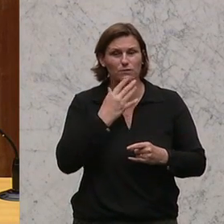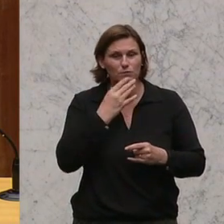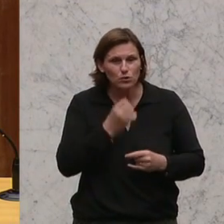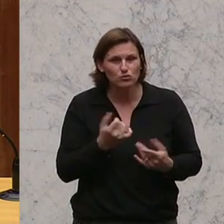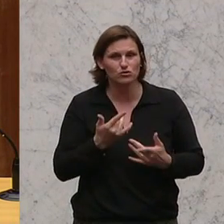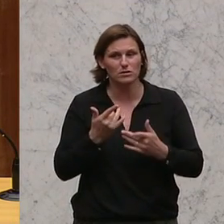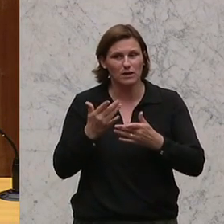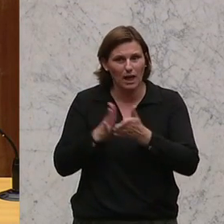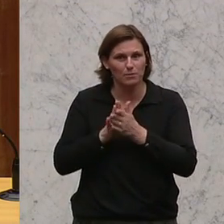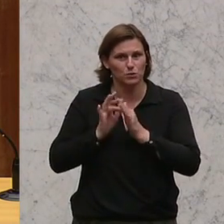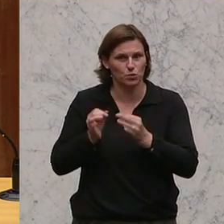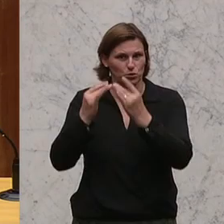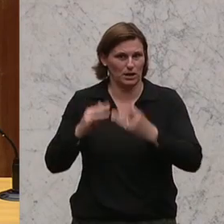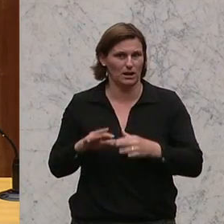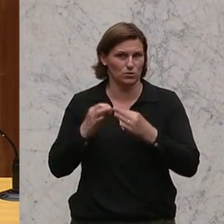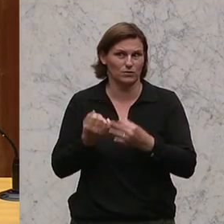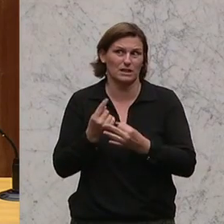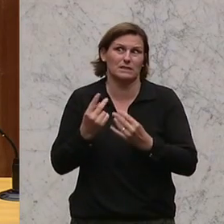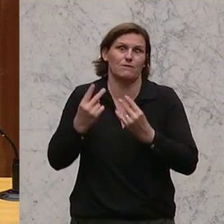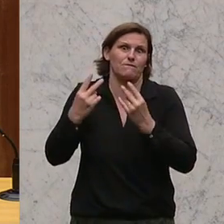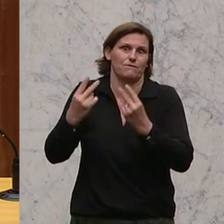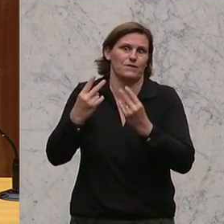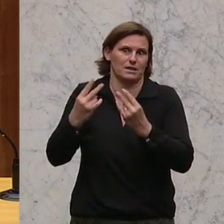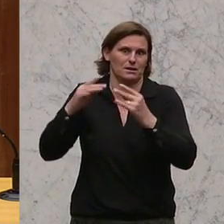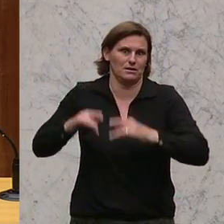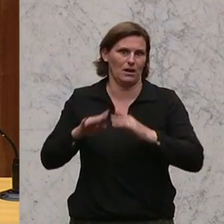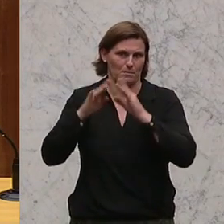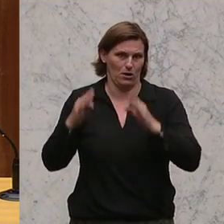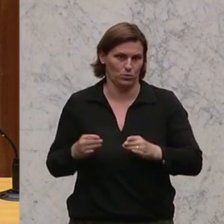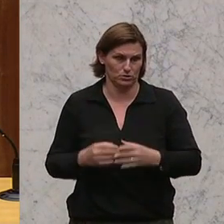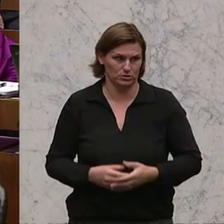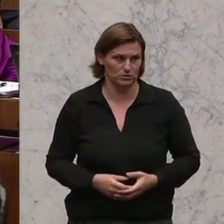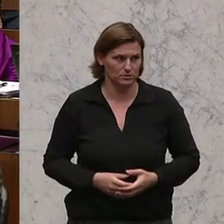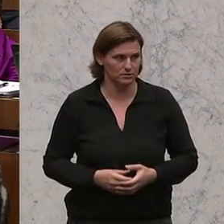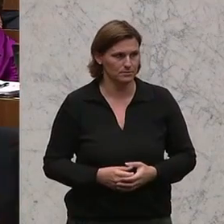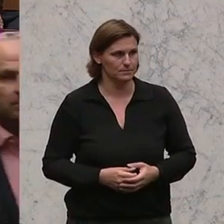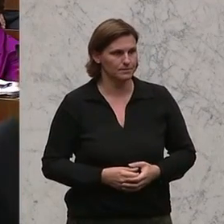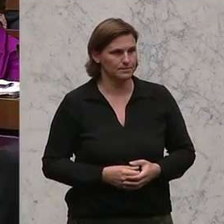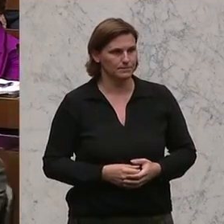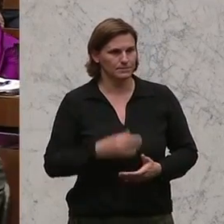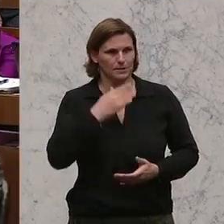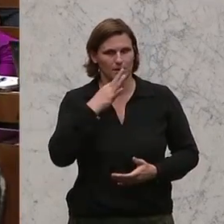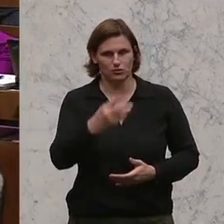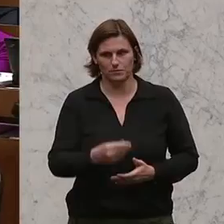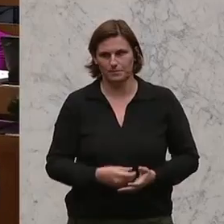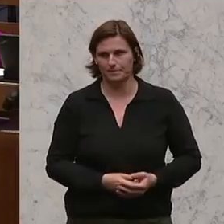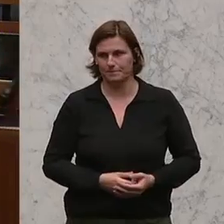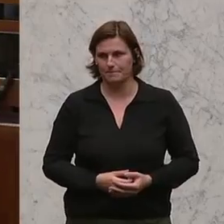der Rechnungshof gut funktioniert, weil das ist eines der wichtigsten Organe, die dieses Haus hat. Dankeschön. Applaus